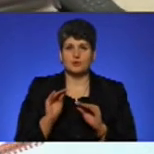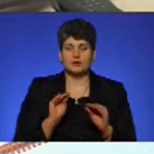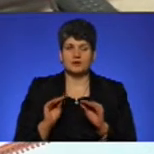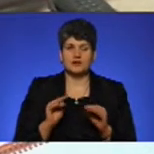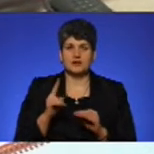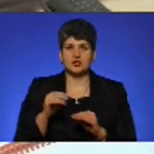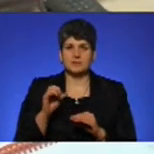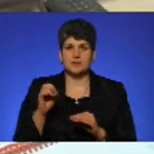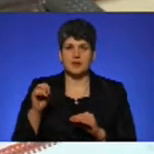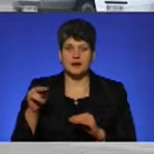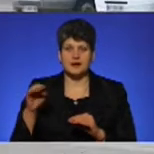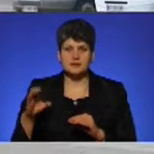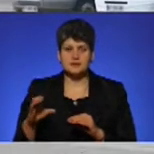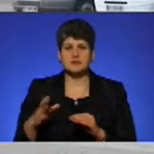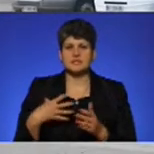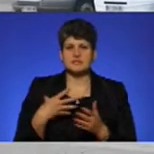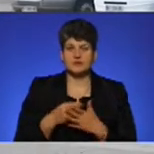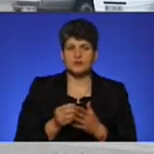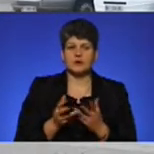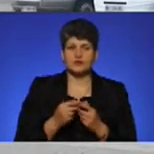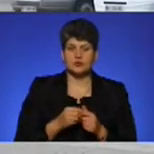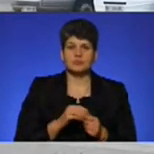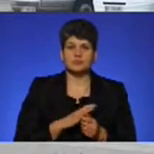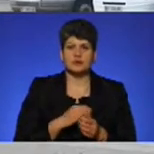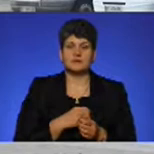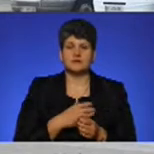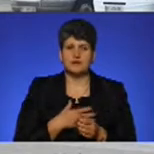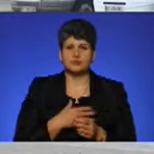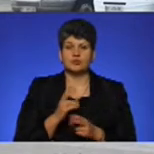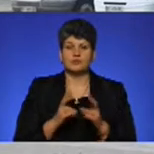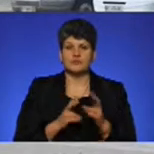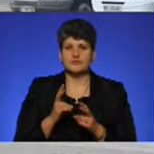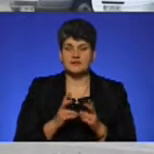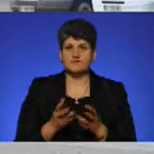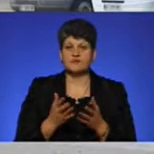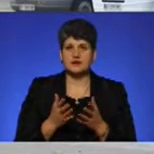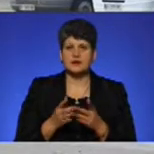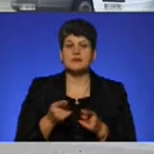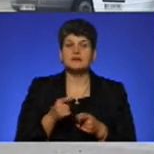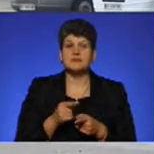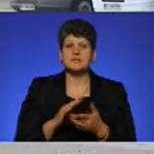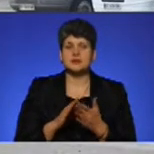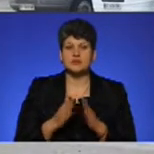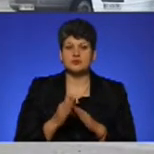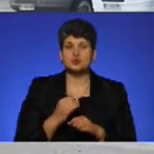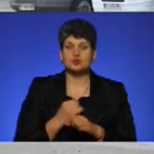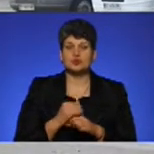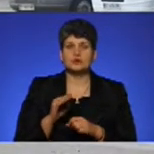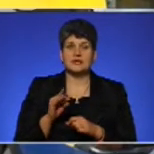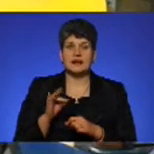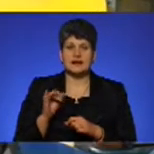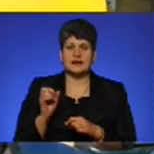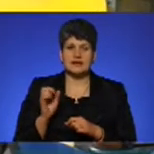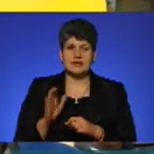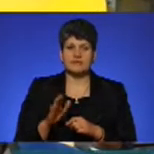-трекерів за власний рахунок. Ми побували на приватному підприємстві ФОП присяжний і з'ясували, яка там ситуація з роботою трекерів в автобусах.